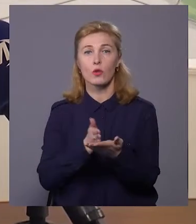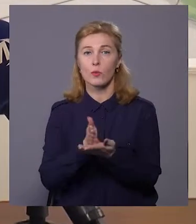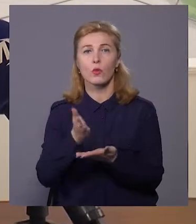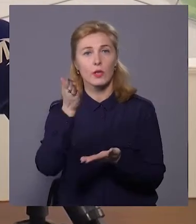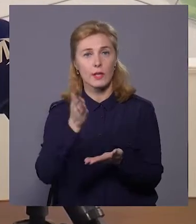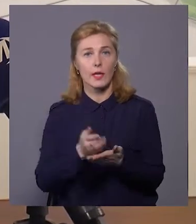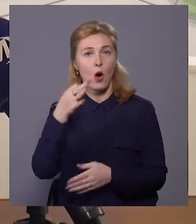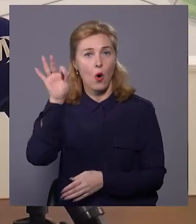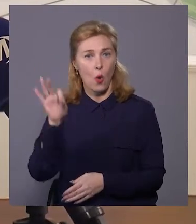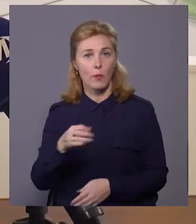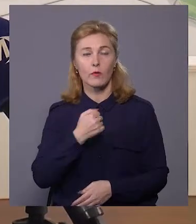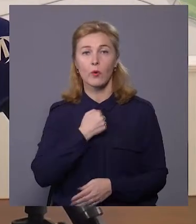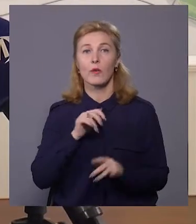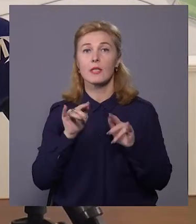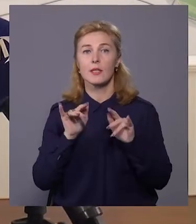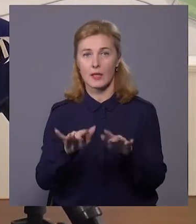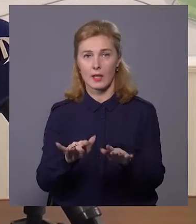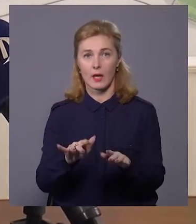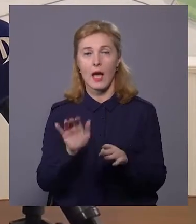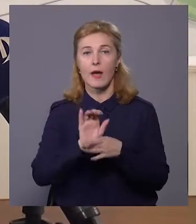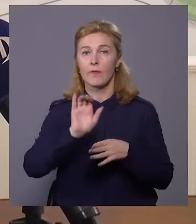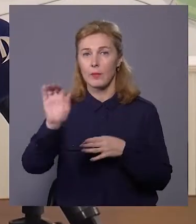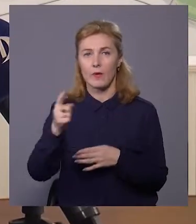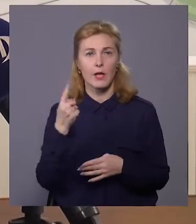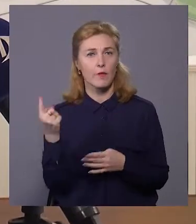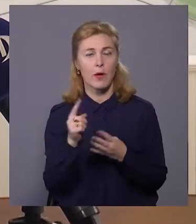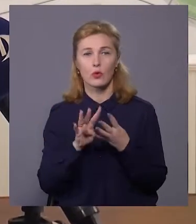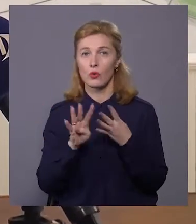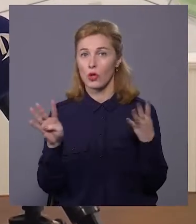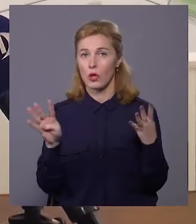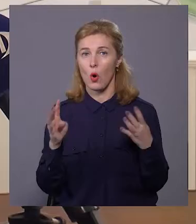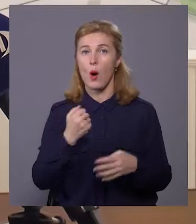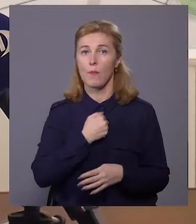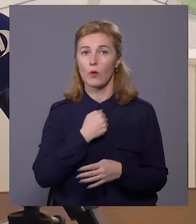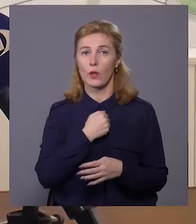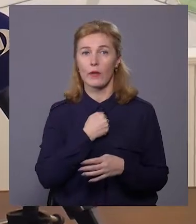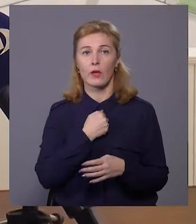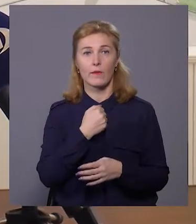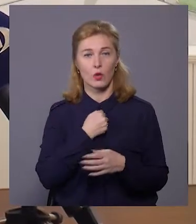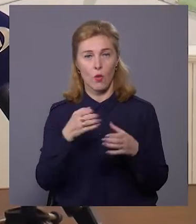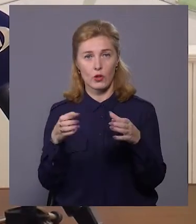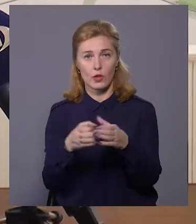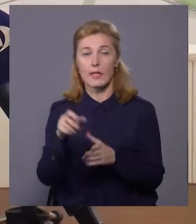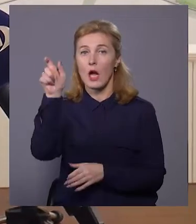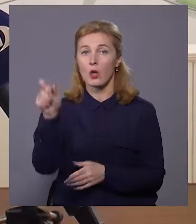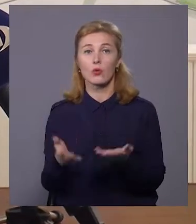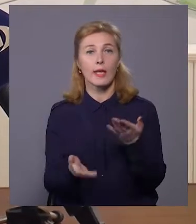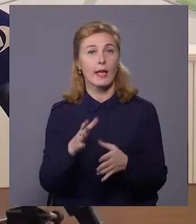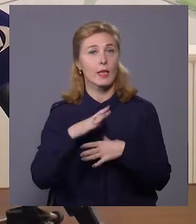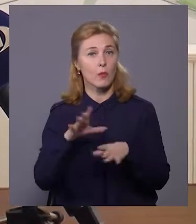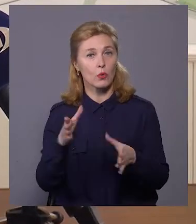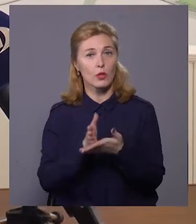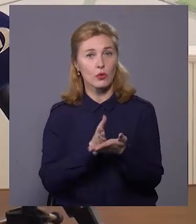мають досвід в бойових діях. Відправляються в першу чергу в бойові військові частини. Люди, які не служили,